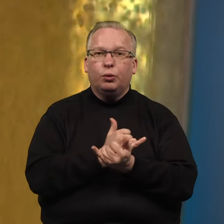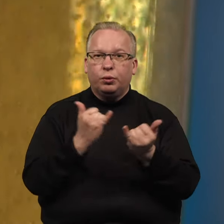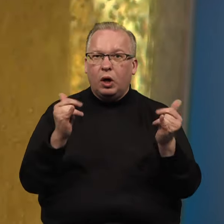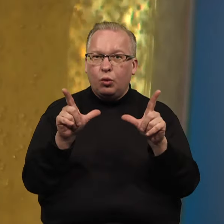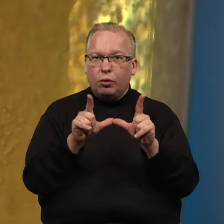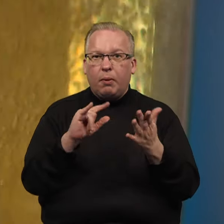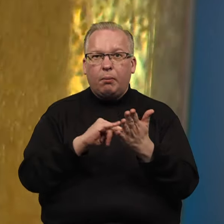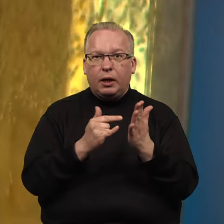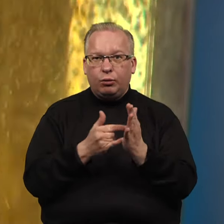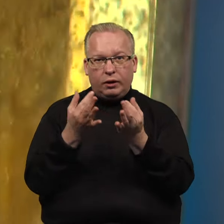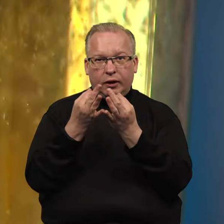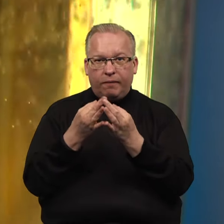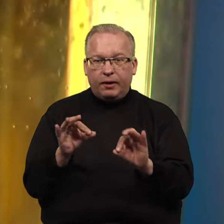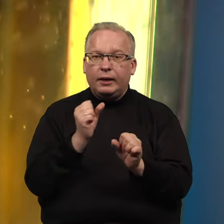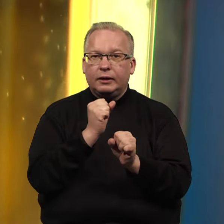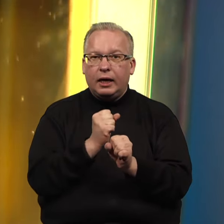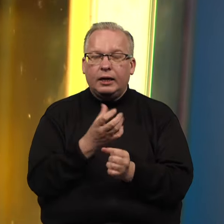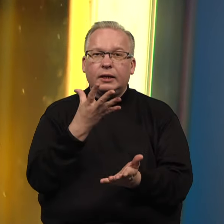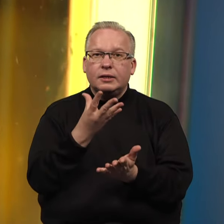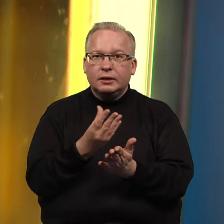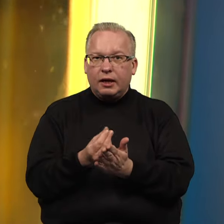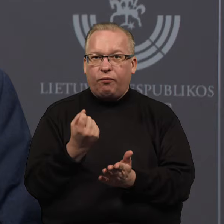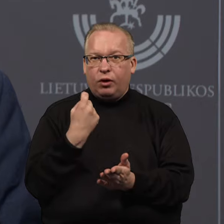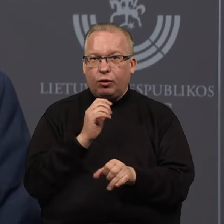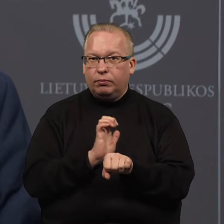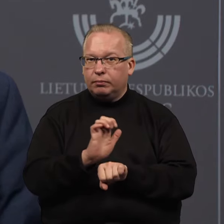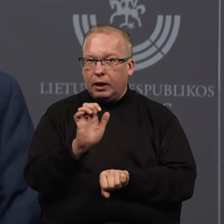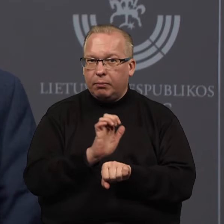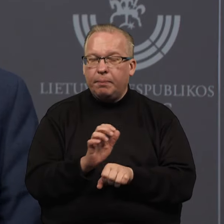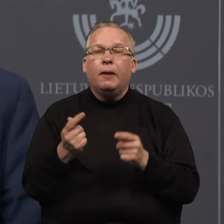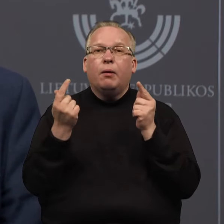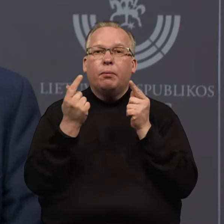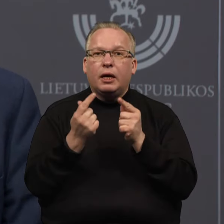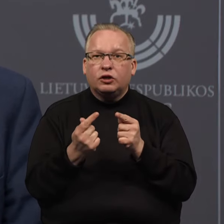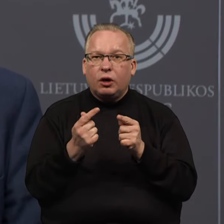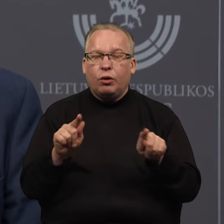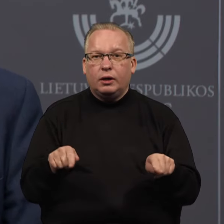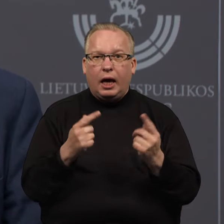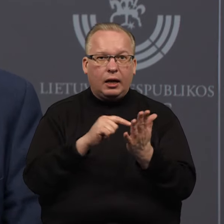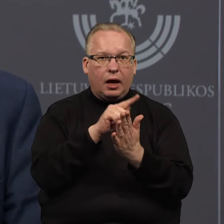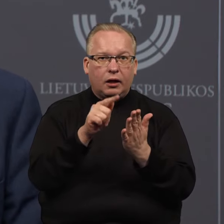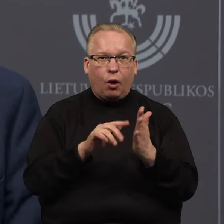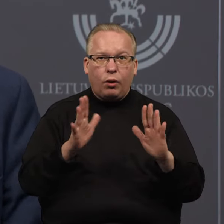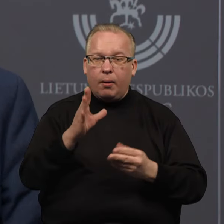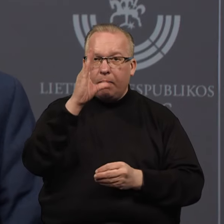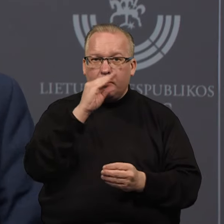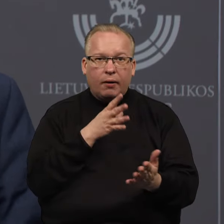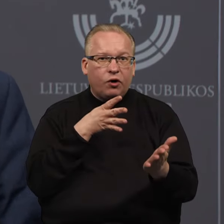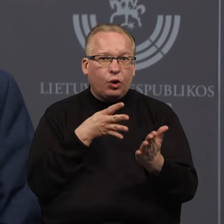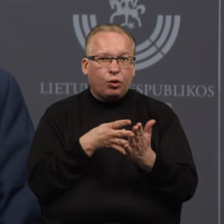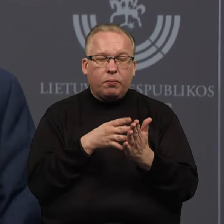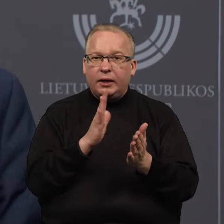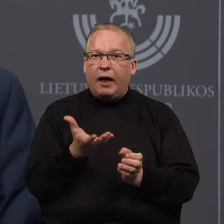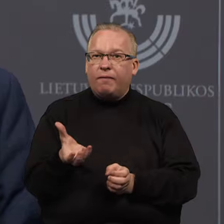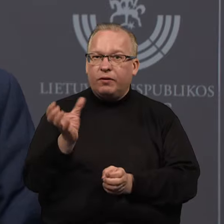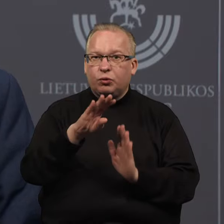planuojama leisti gaminti tradicinius alkoholinius gėrimus. Prieštaraujantieji kelia klausimą, kaip pavyks kontroliuoti ar ne